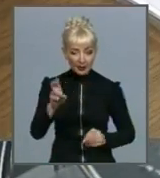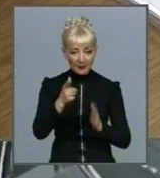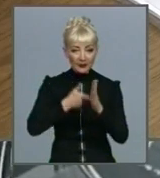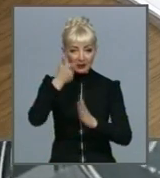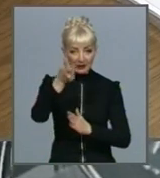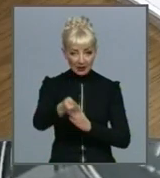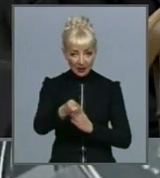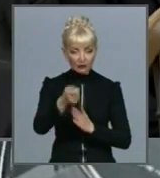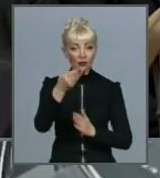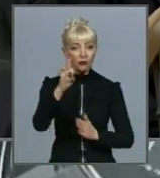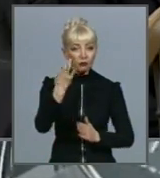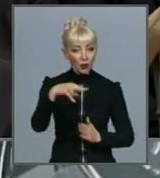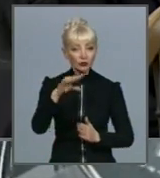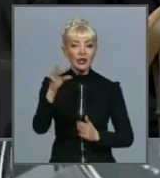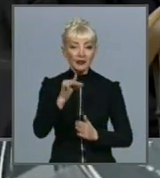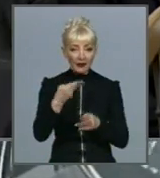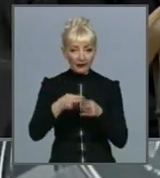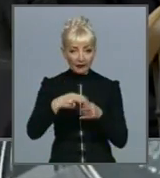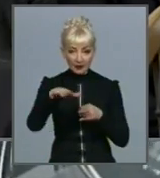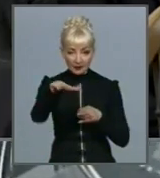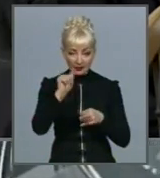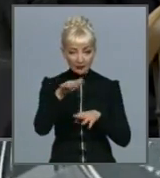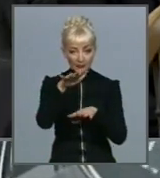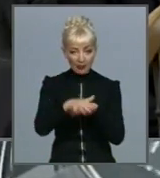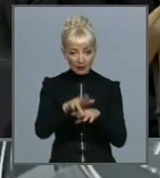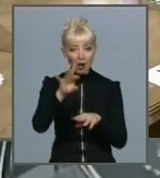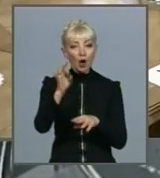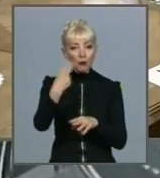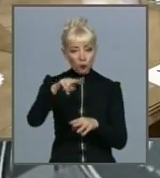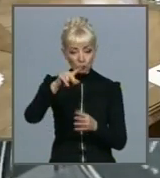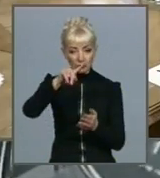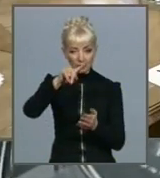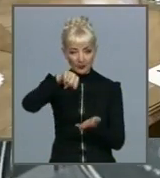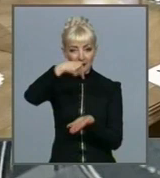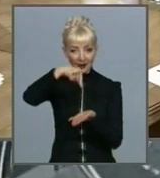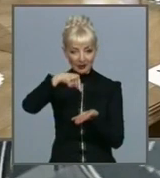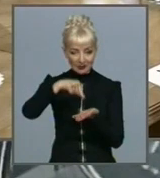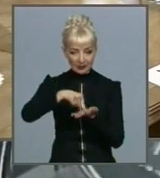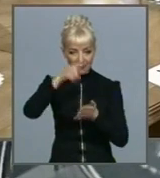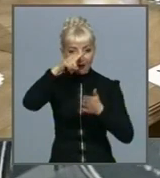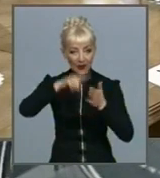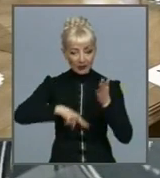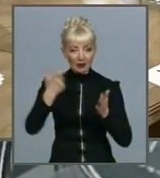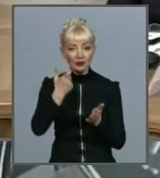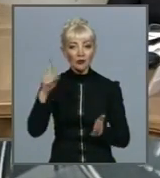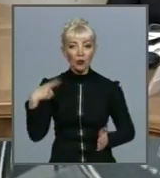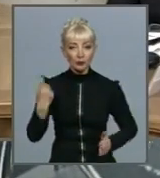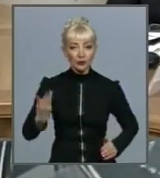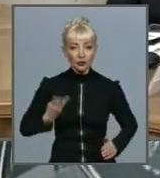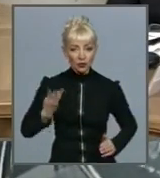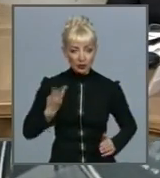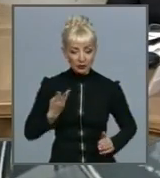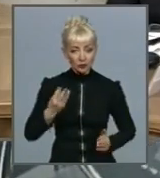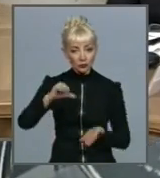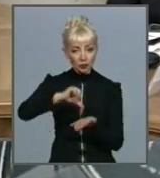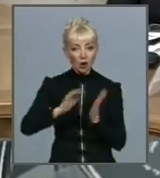брати на себе кредити в банку під муніципальні гарантії. У Харківській області до програми виявило бажання долучитися лише Харківська міська